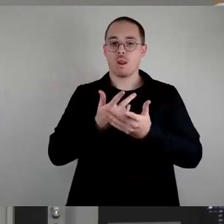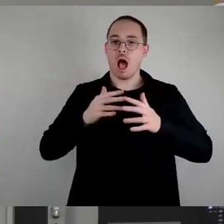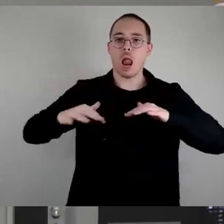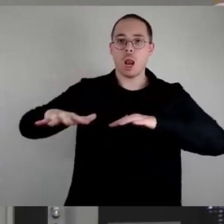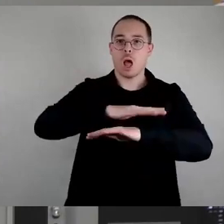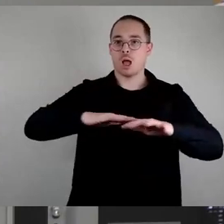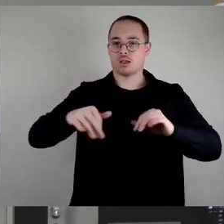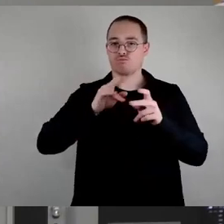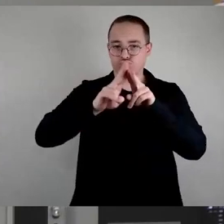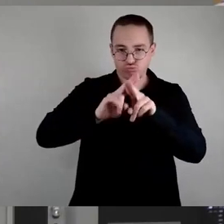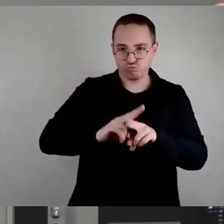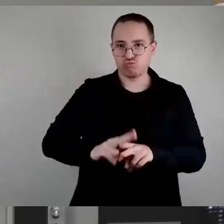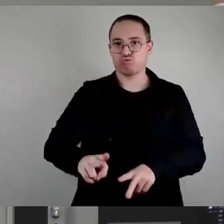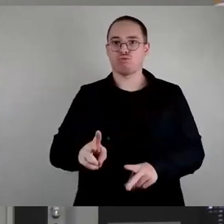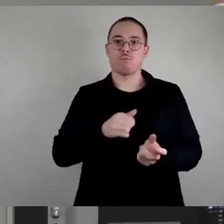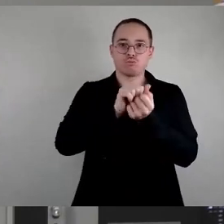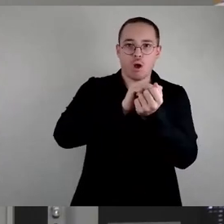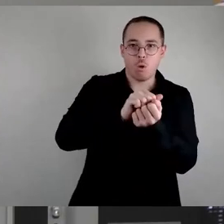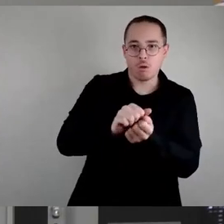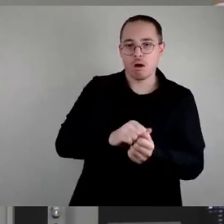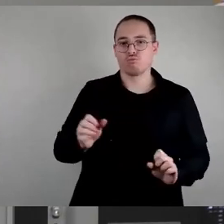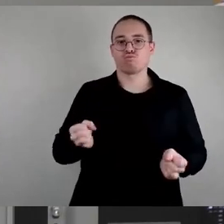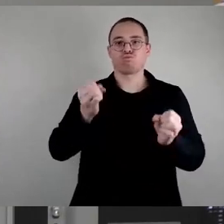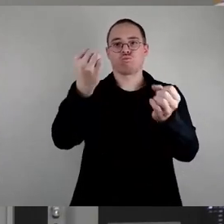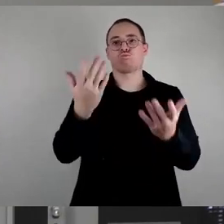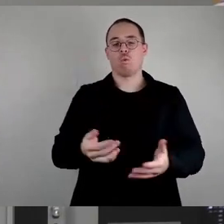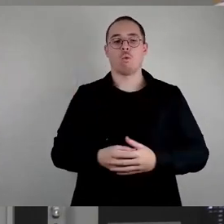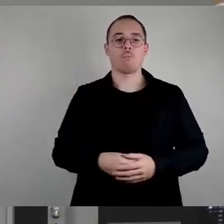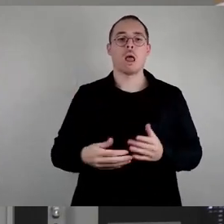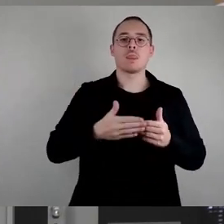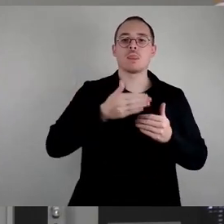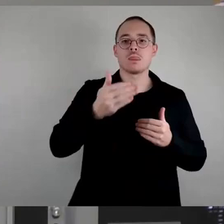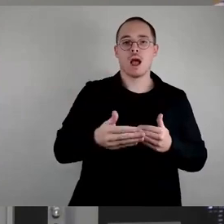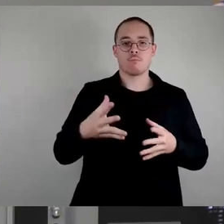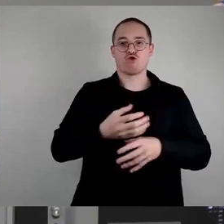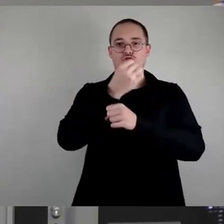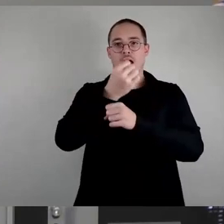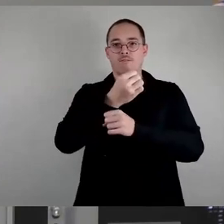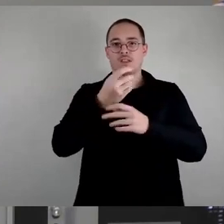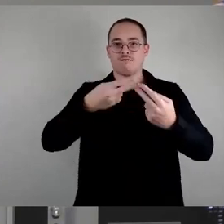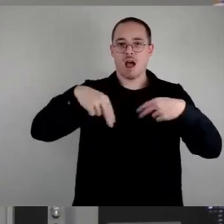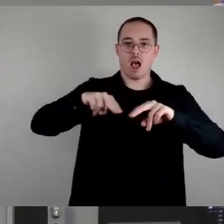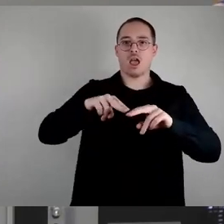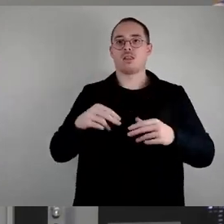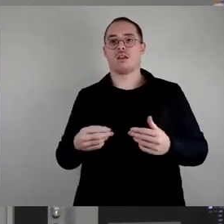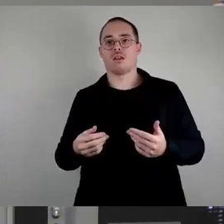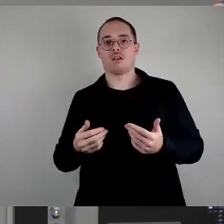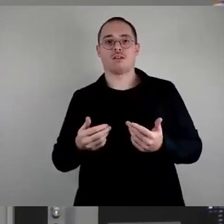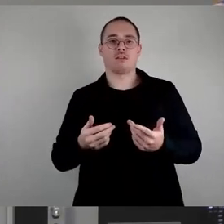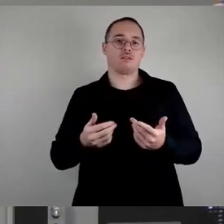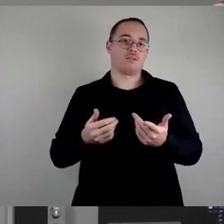sorgen. Da gibt es eine Vielzahl von Möglichkeiten, Nachbarschaftsvereine, stadtteilbezogene Initiativen, Quartiersmanagement, Mietervereine